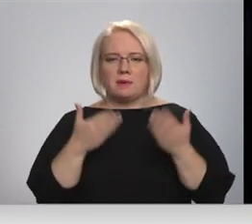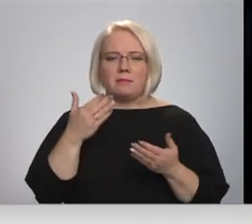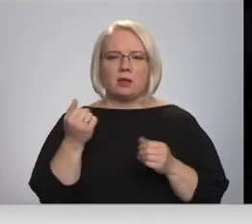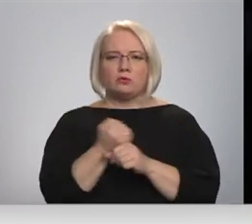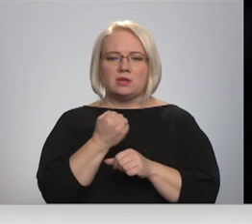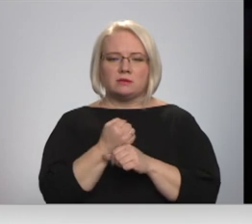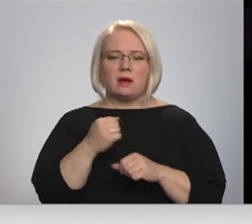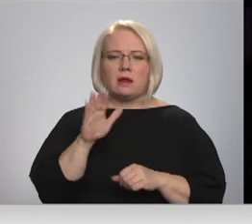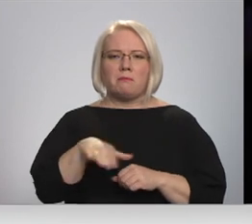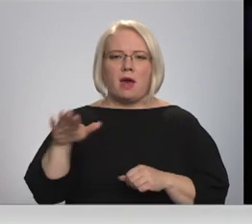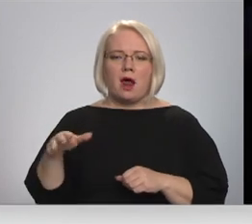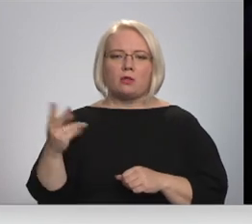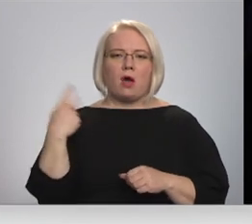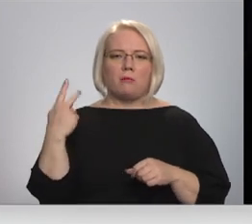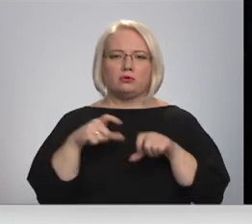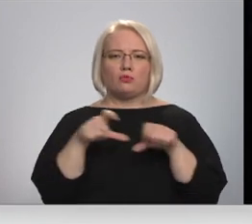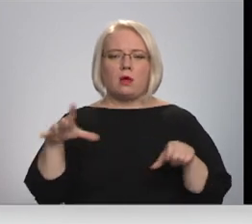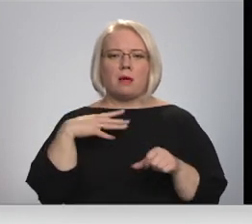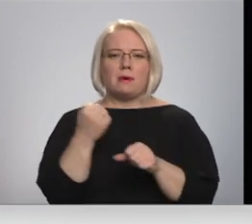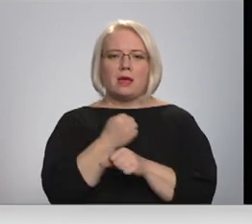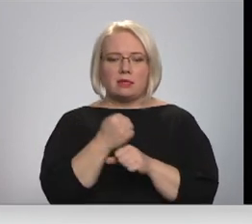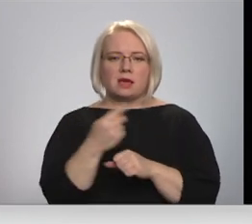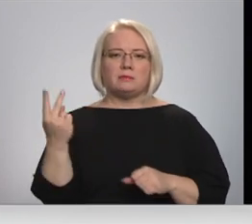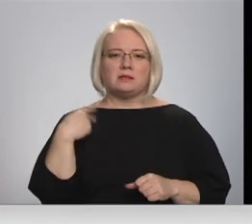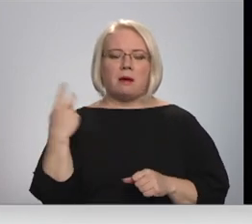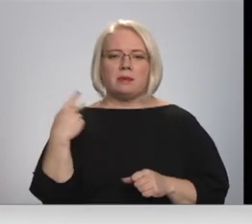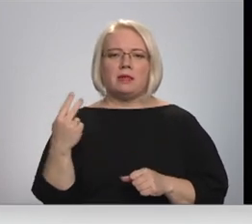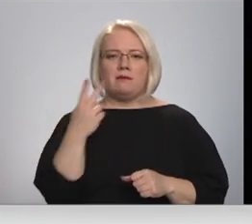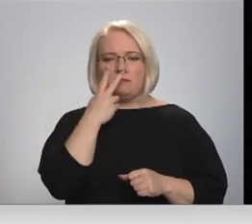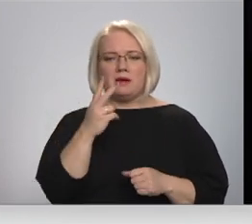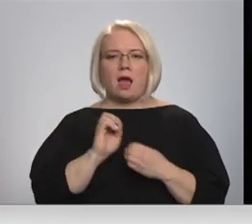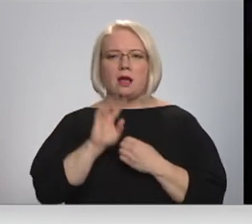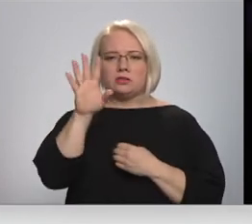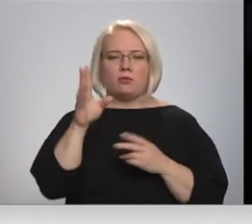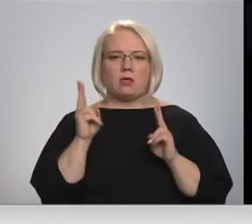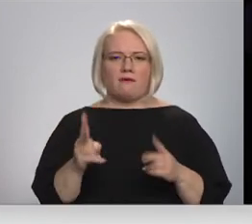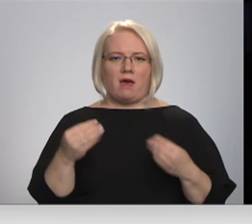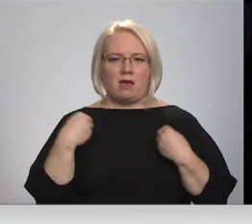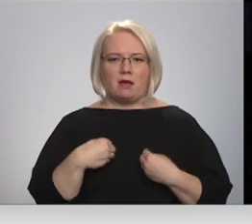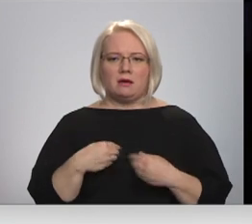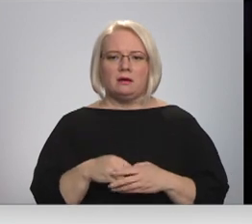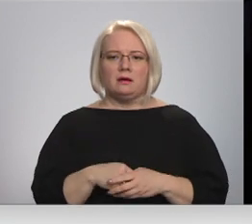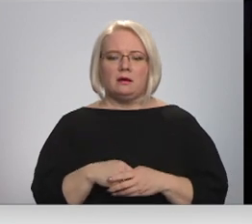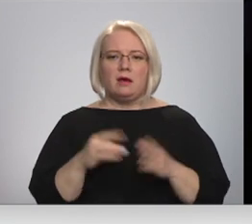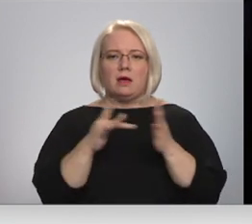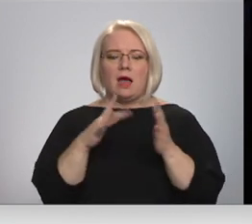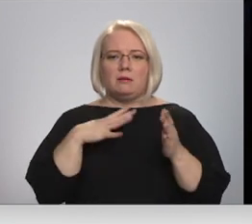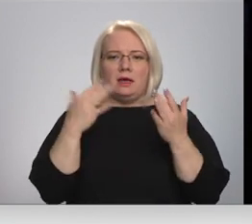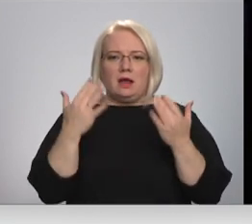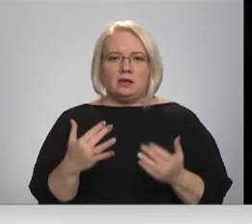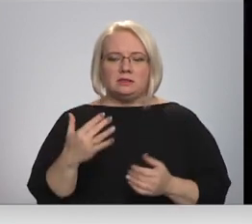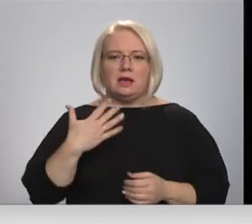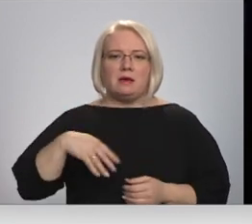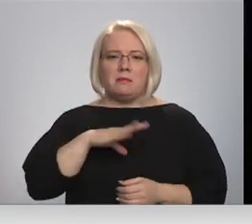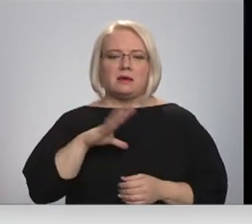skolā jātaista, tāpēc mēģinājumi, jā, visāds variem, ka ne vēsti, ka ne atstarotāji. Tādos veidos. Kāds bija rezultāti? Vēsti